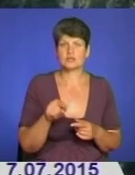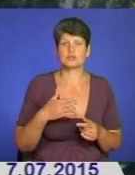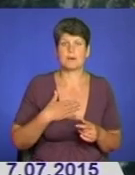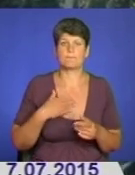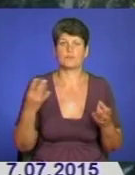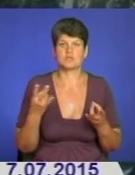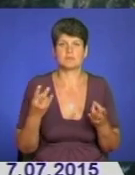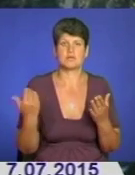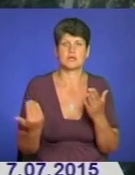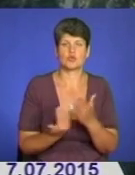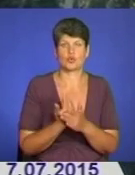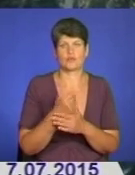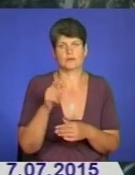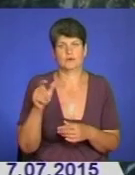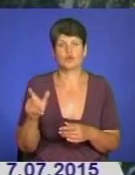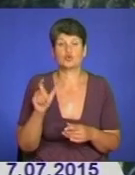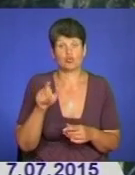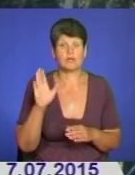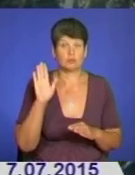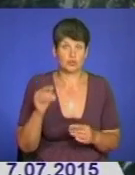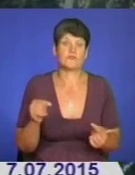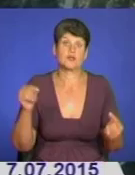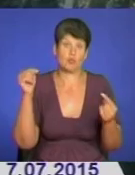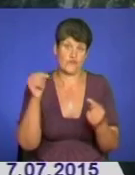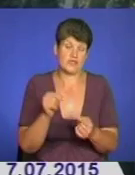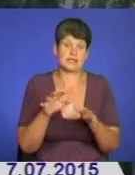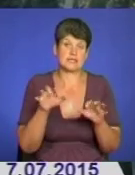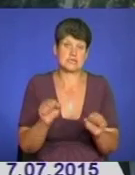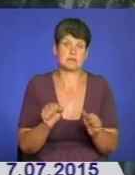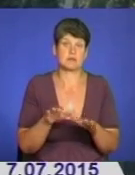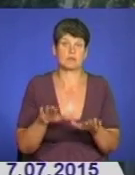нові ефективні менеджери. Якщо людина буде відповідати займені посаді, ніхто не скоротить.